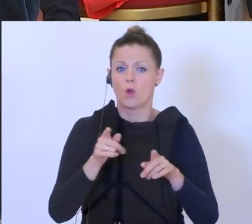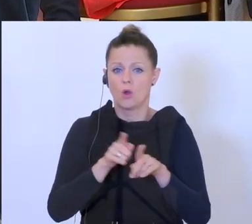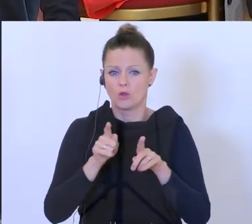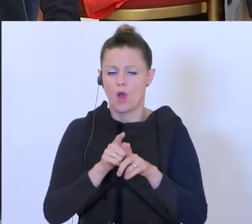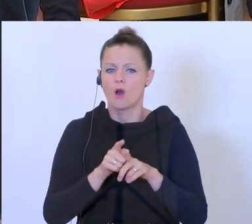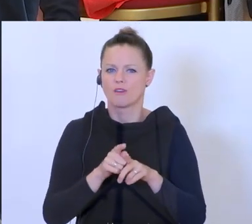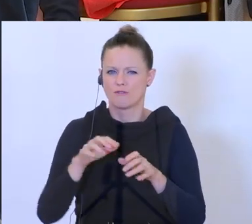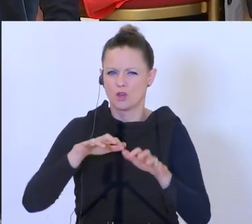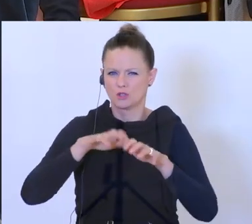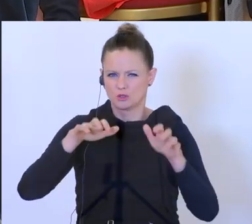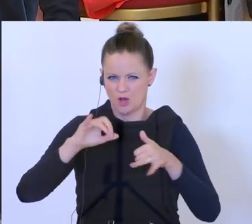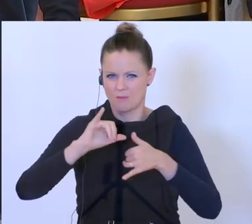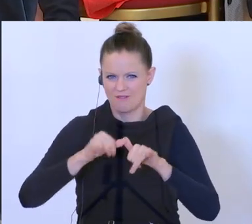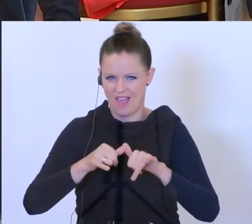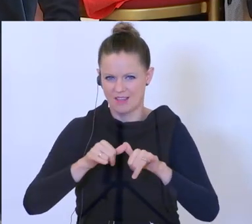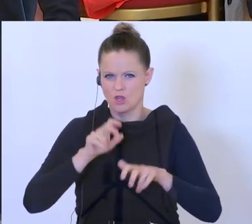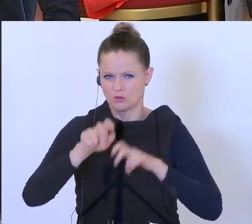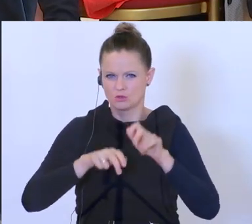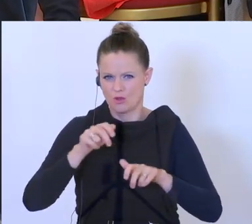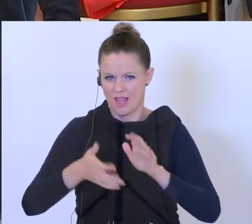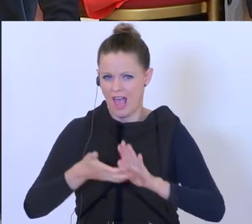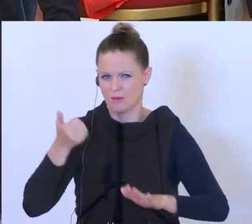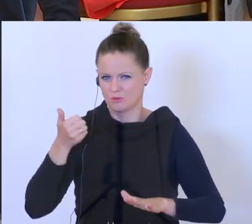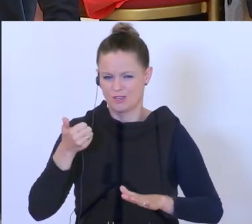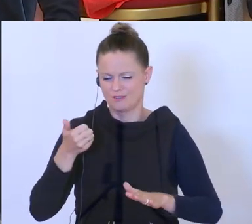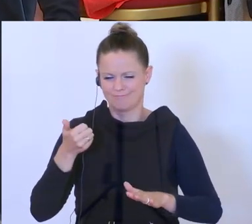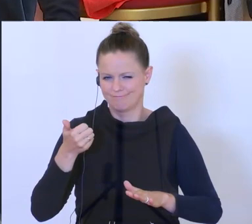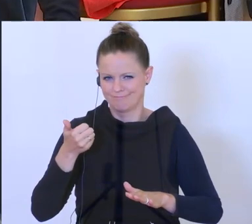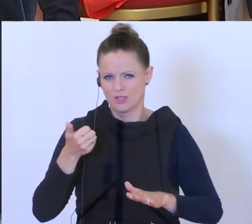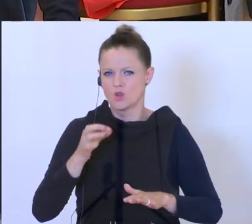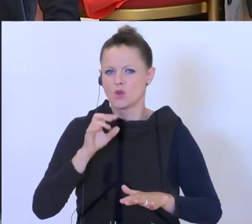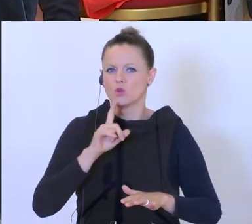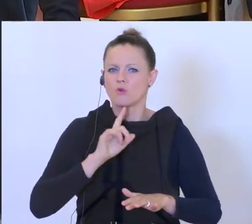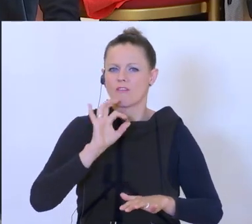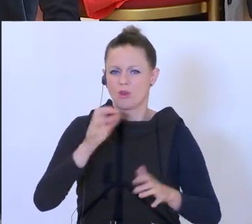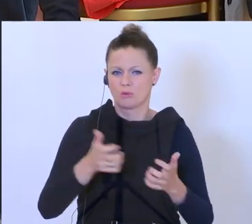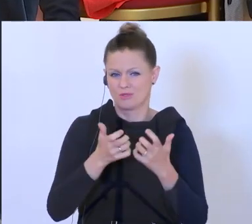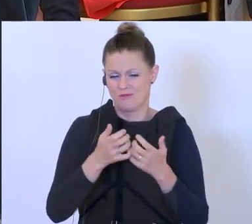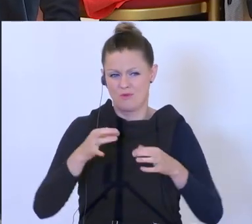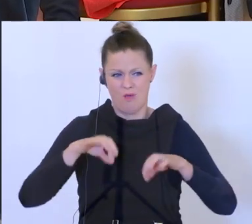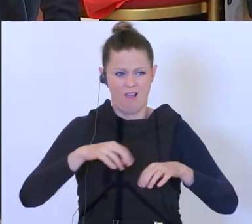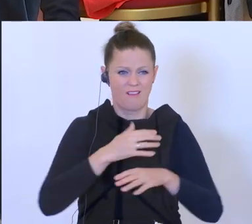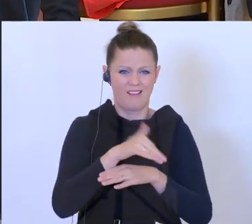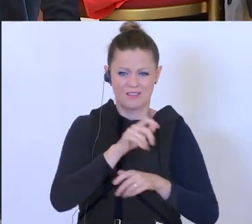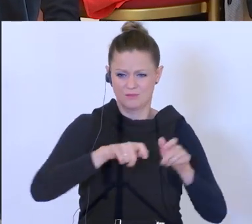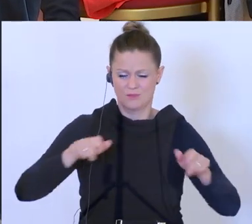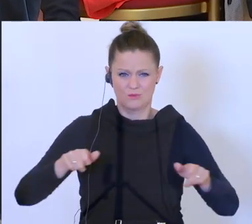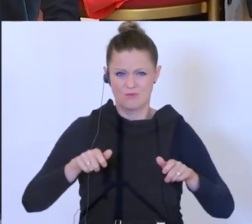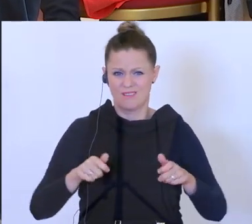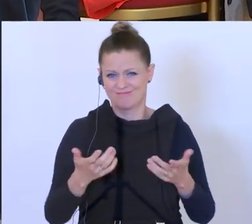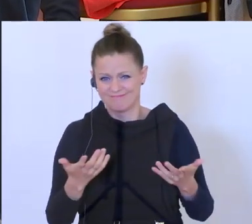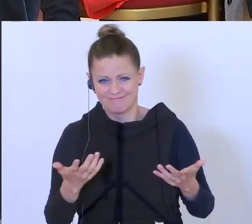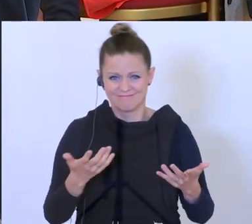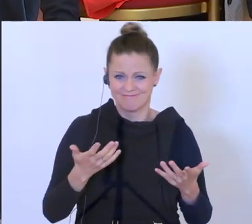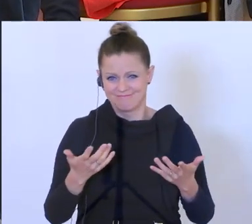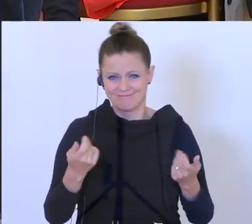da diese Maßnahmen jetzt auch nicht dort ankommen, wo sie sollen bei den Gastronomen, bei den Wirten, wird es da Nachbesserungen geben?